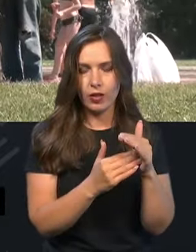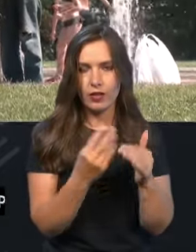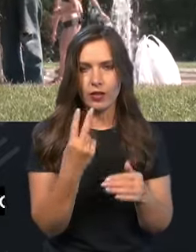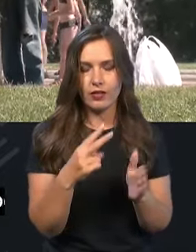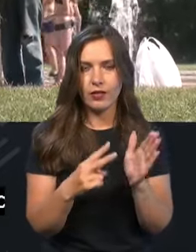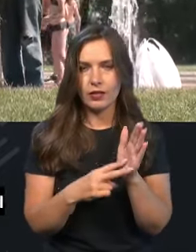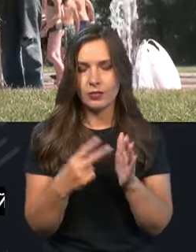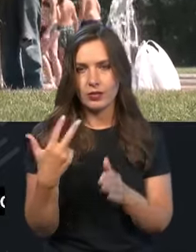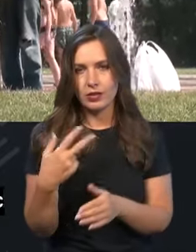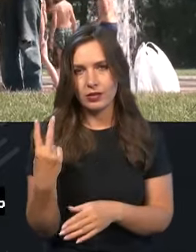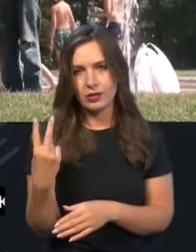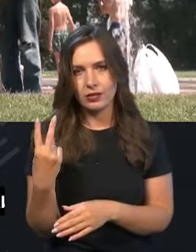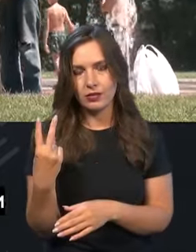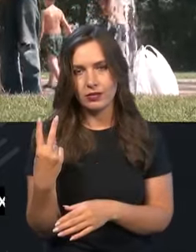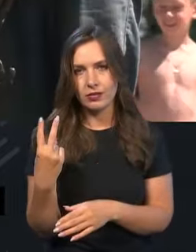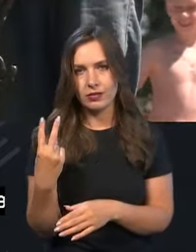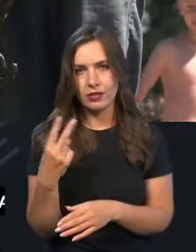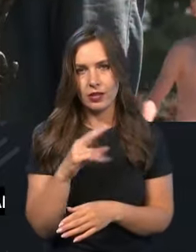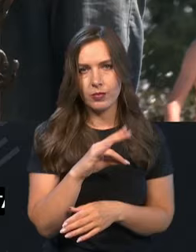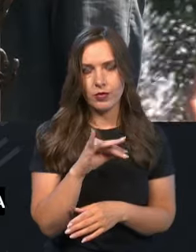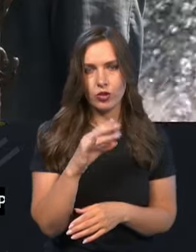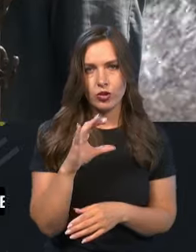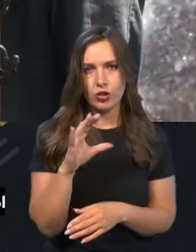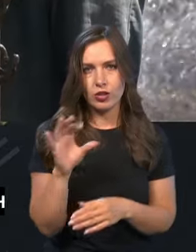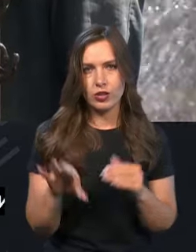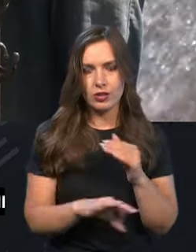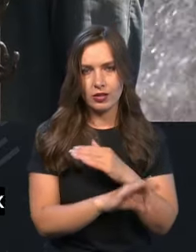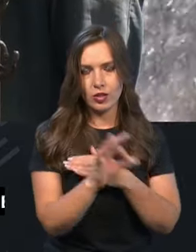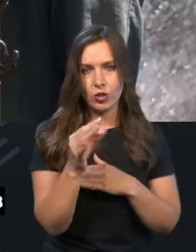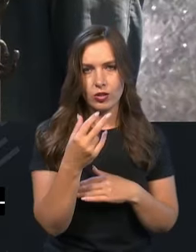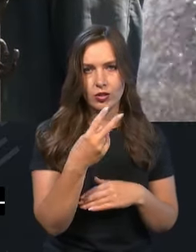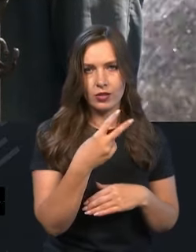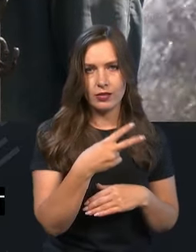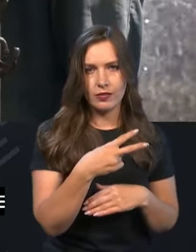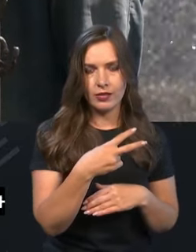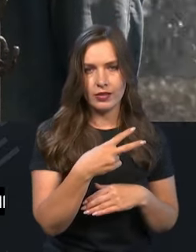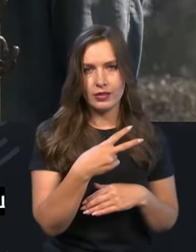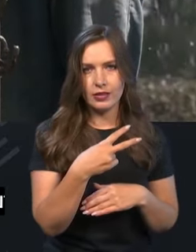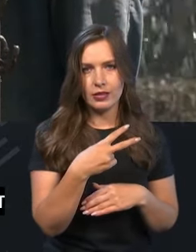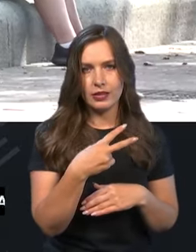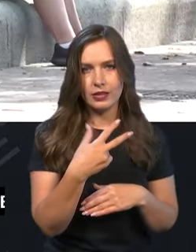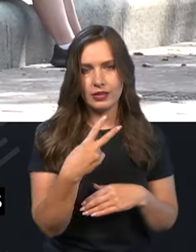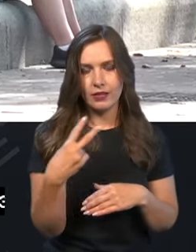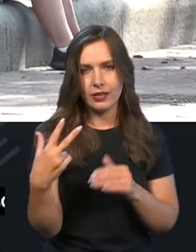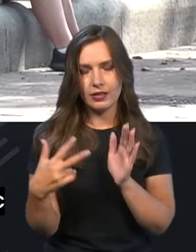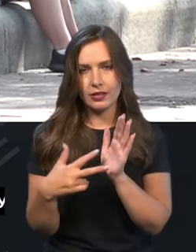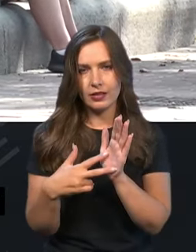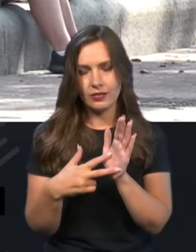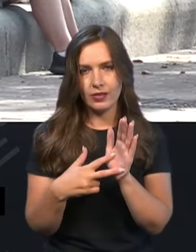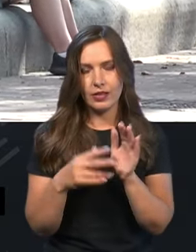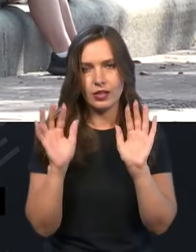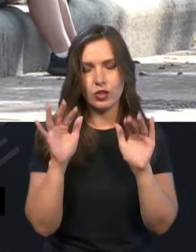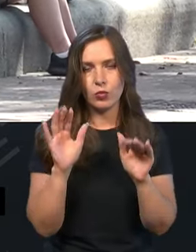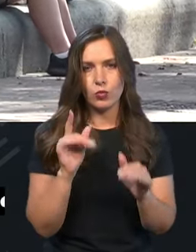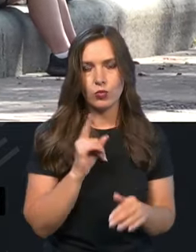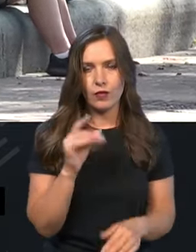-32, це по півдню, по сходу, і 23-28 по решті областей. Наступний опит очікуємо, скажімо так, в